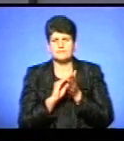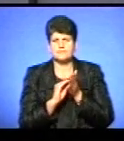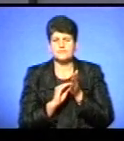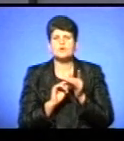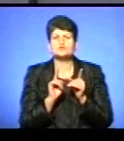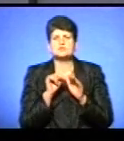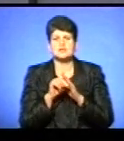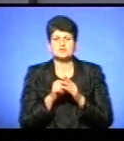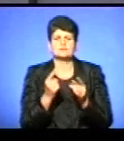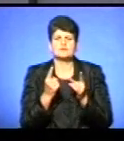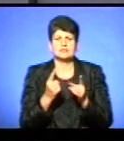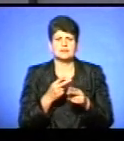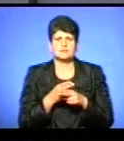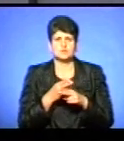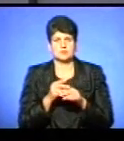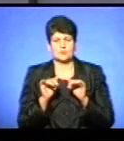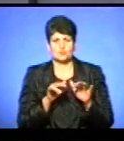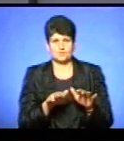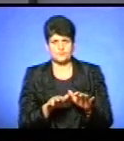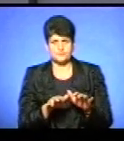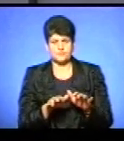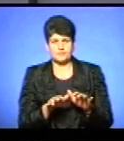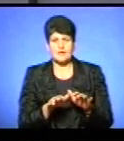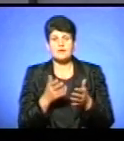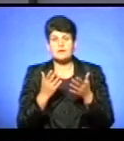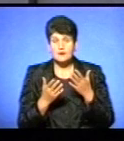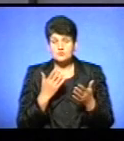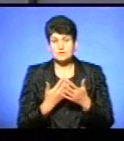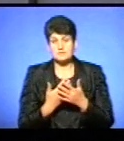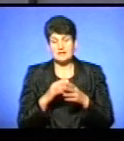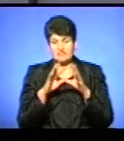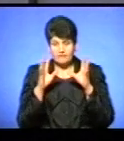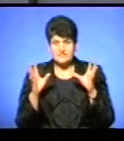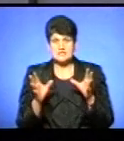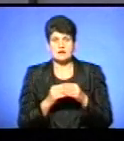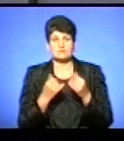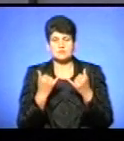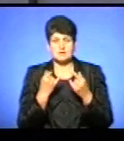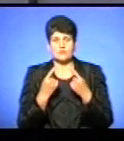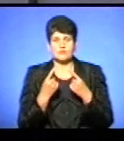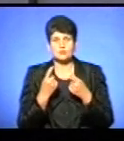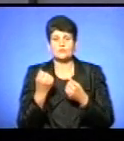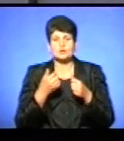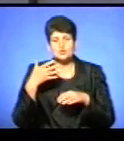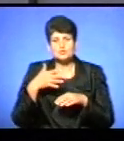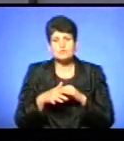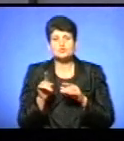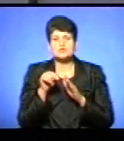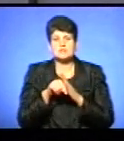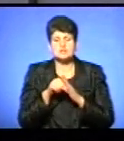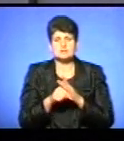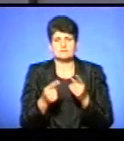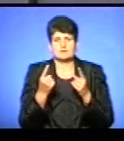таке суттєве перешкоджання дорожнього руху. Тобто, якщо взяти в загальному зараз, щоб так водії зрозуміли, що таке суттєве